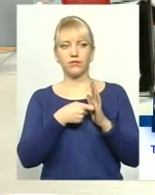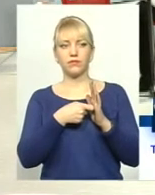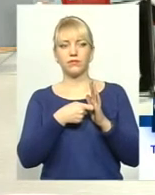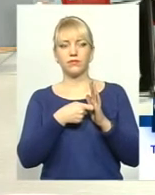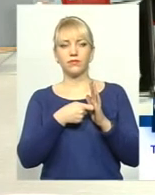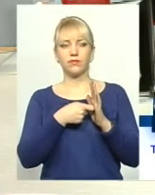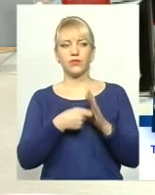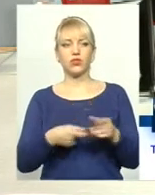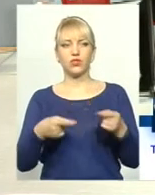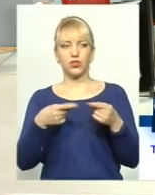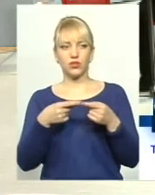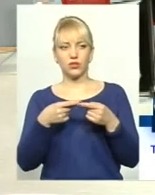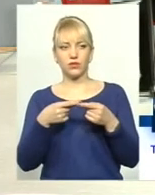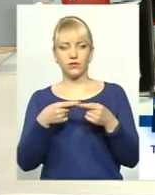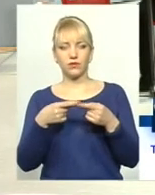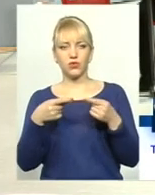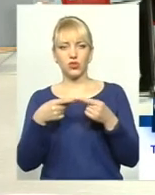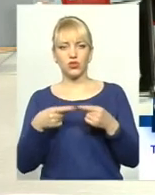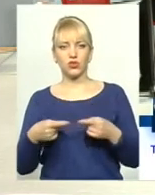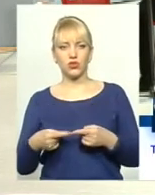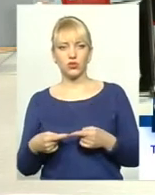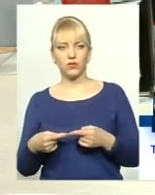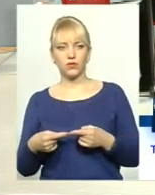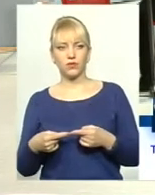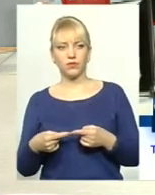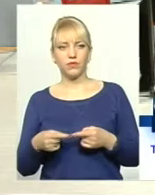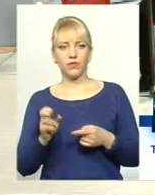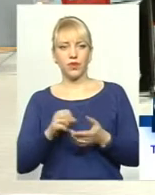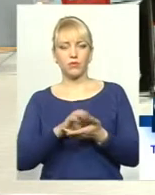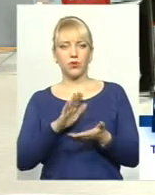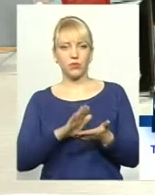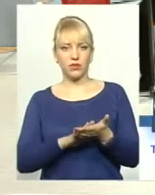Чітко, чітко, чітко, прописано,